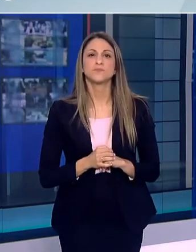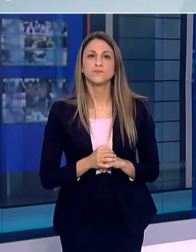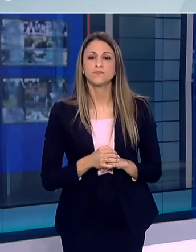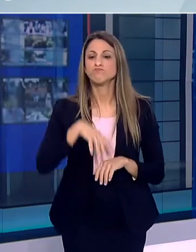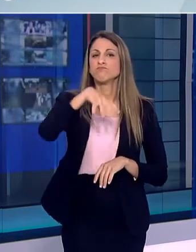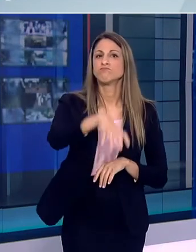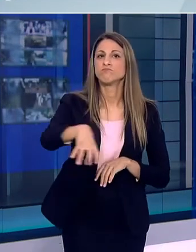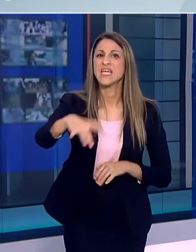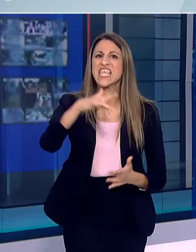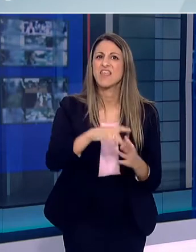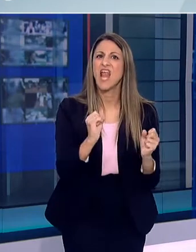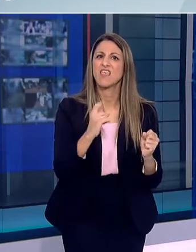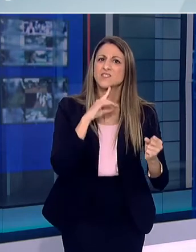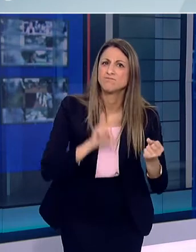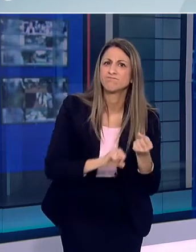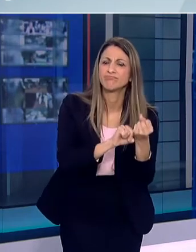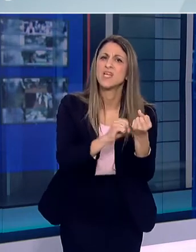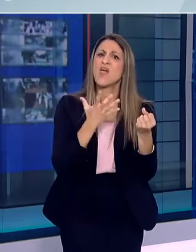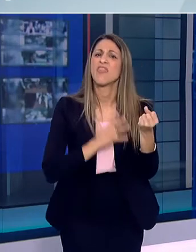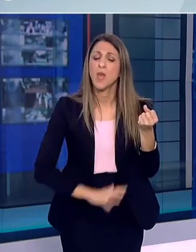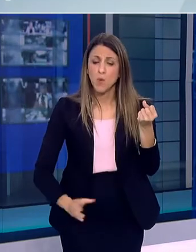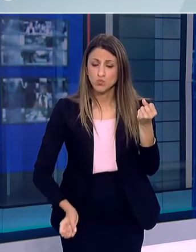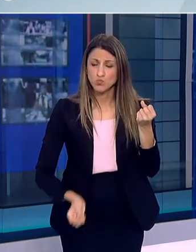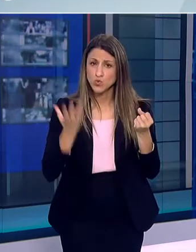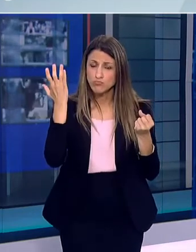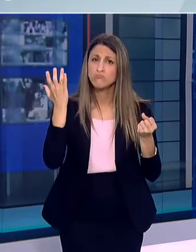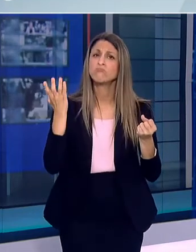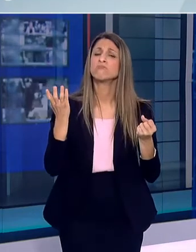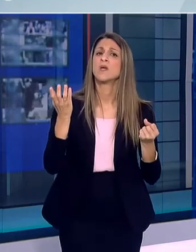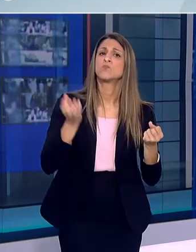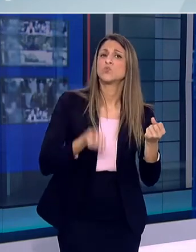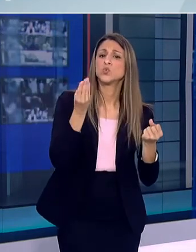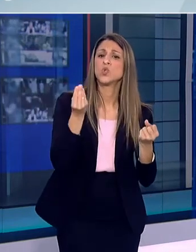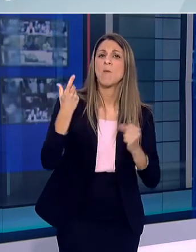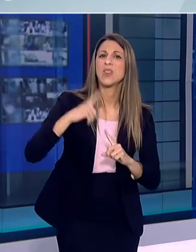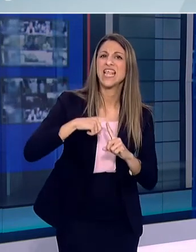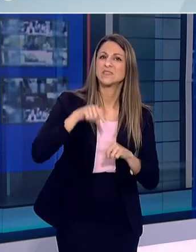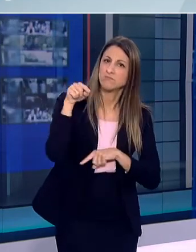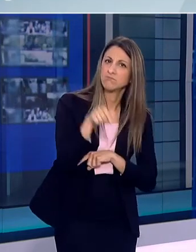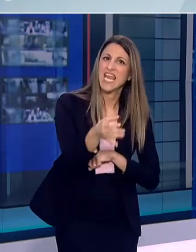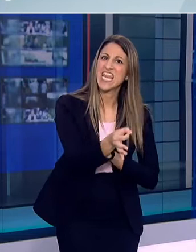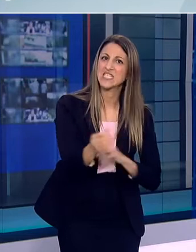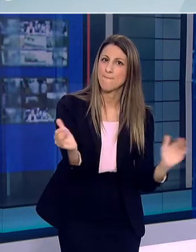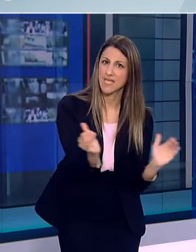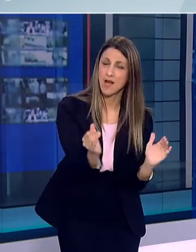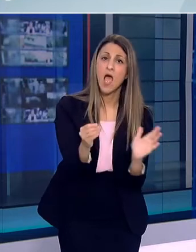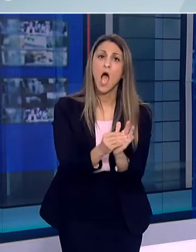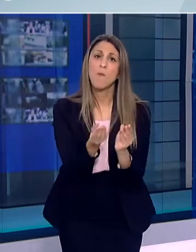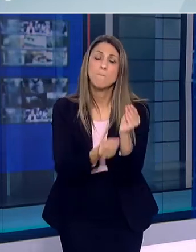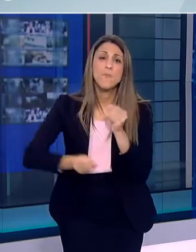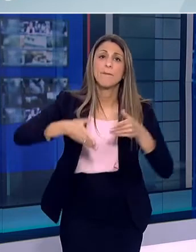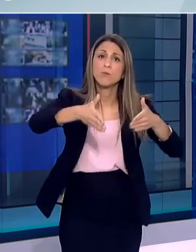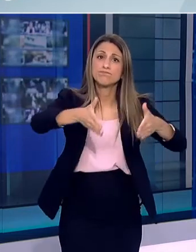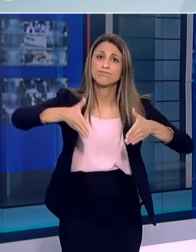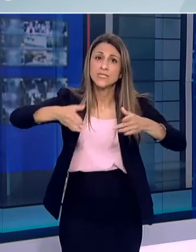υπαρχουσών υποδομών υγείας δρομολογούμε την εγκατάσταση νέων αναλυτών για τεστ στα νησιά και επίσης εξασφαλίζουμε επιπλέον κλίνες ειδικά για